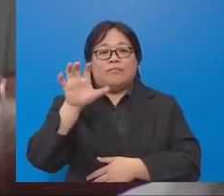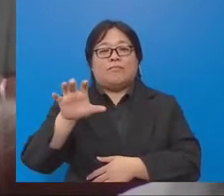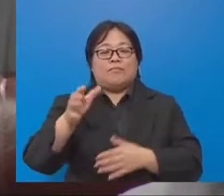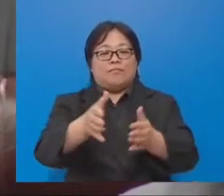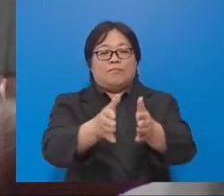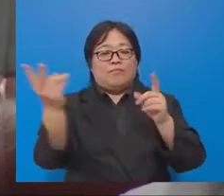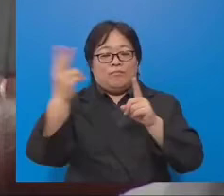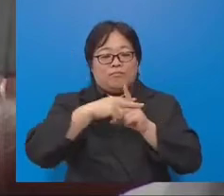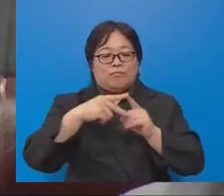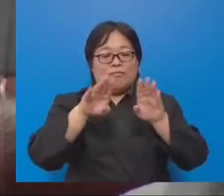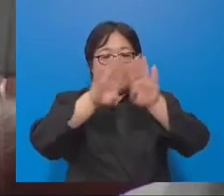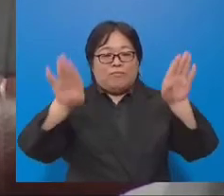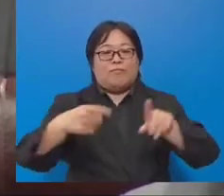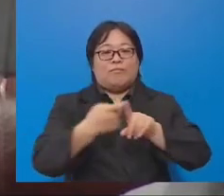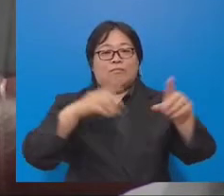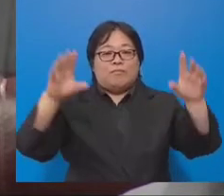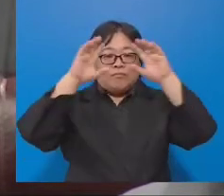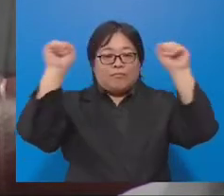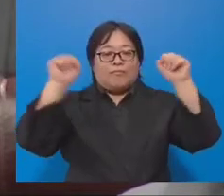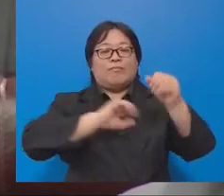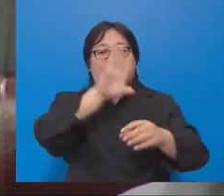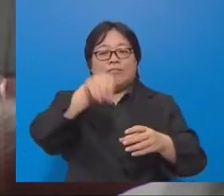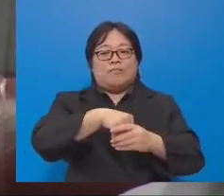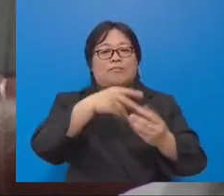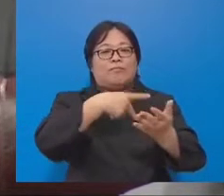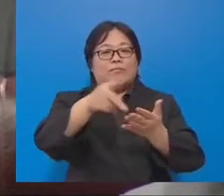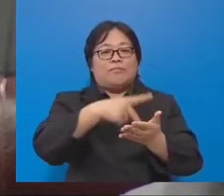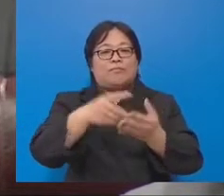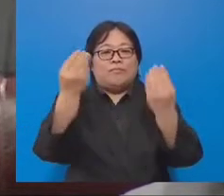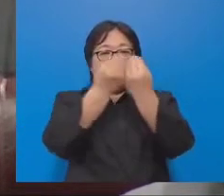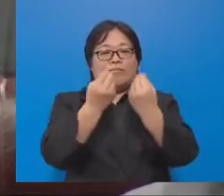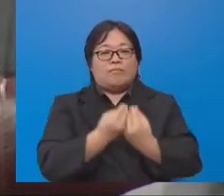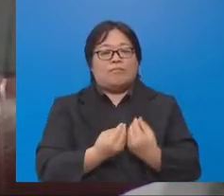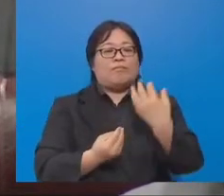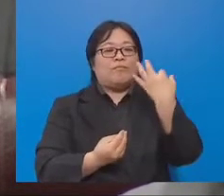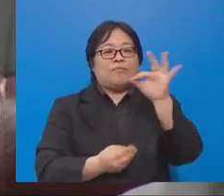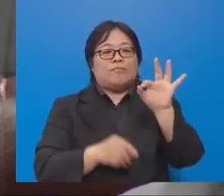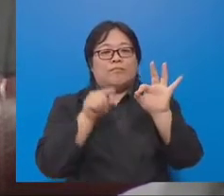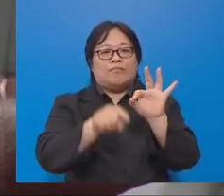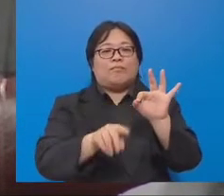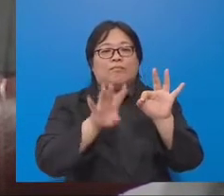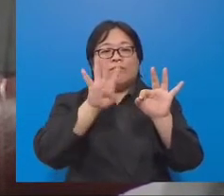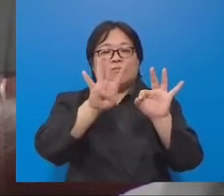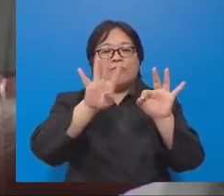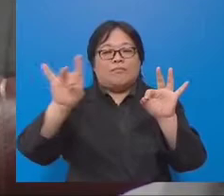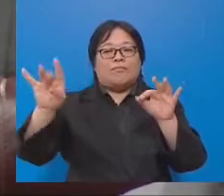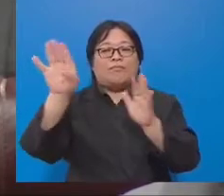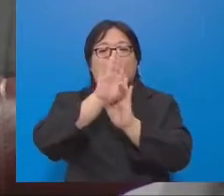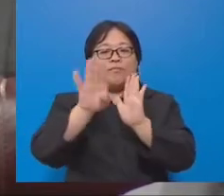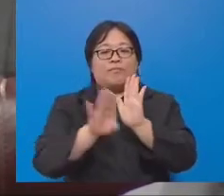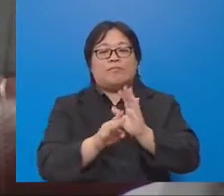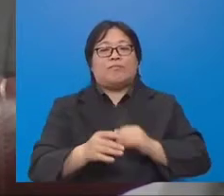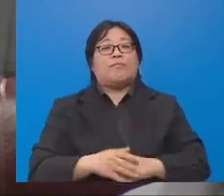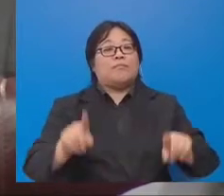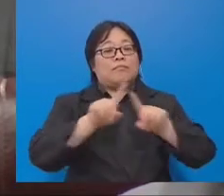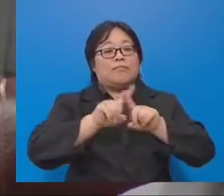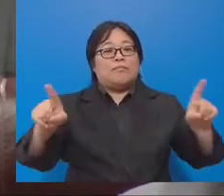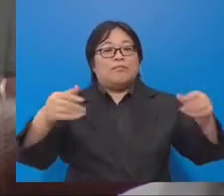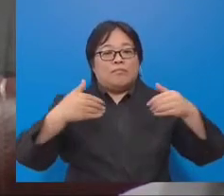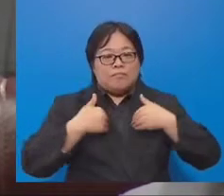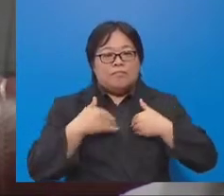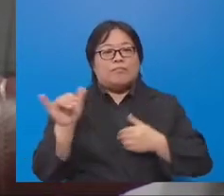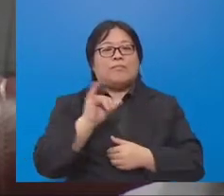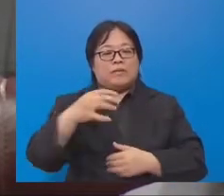daripada majikan yang mana ianya melibatkan pembayaran sejumlah Rp9.48 bilion. Namun begitu